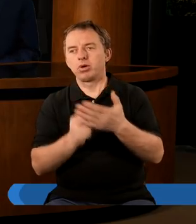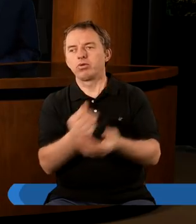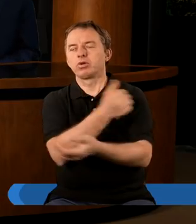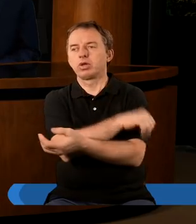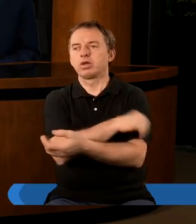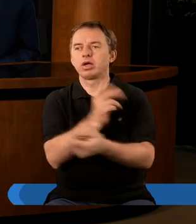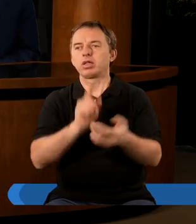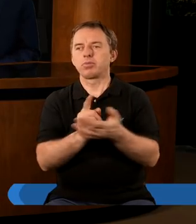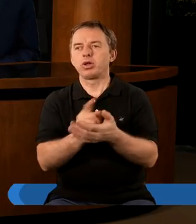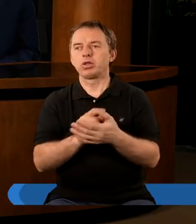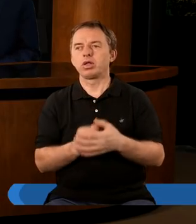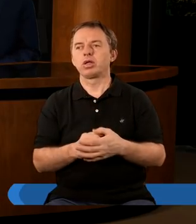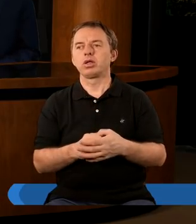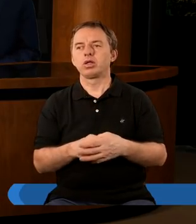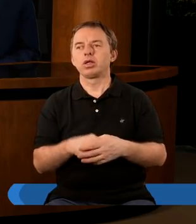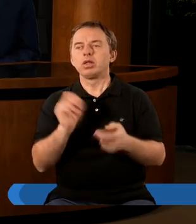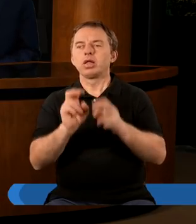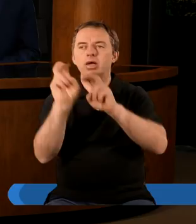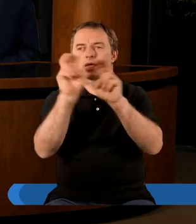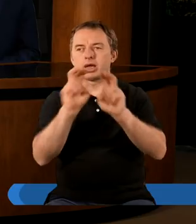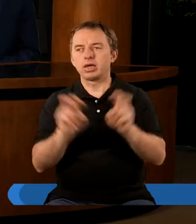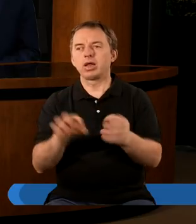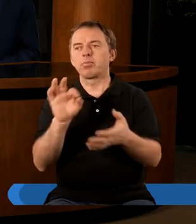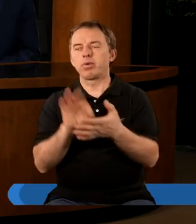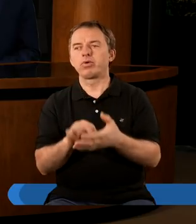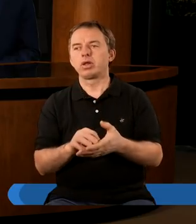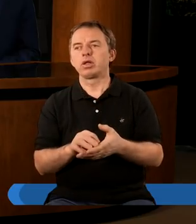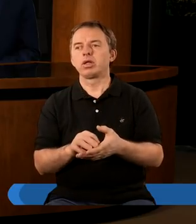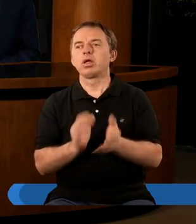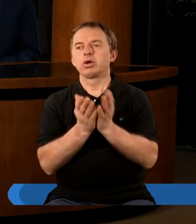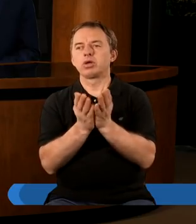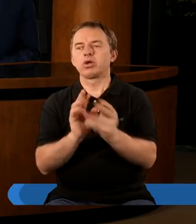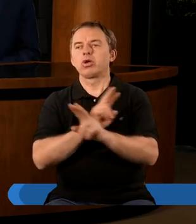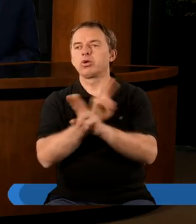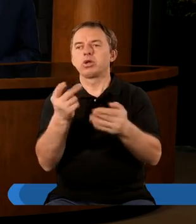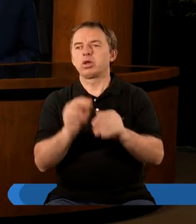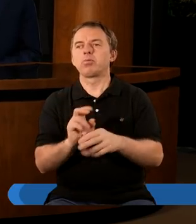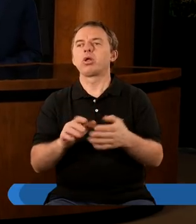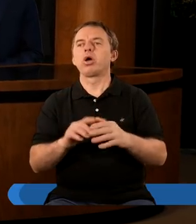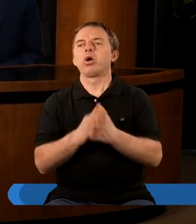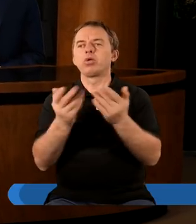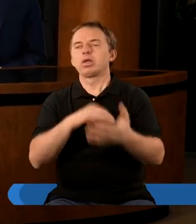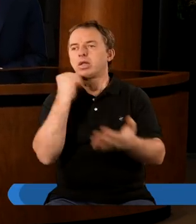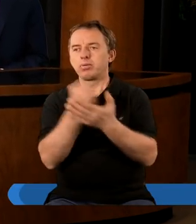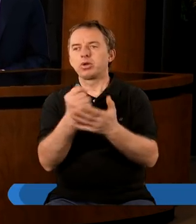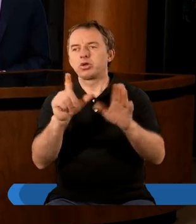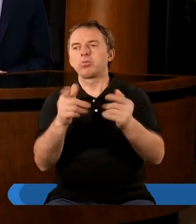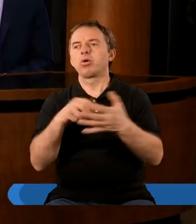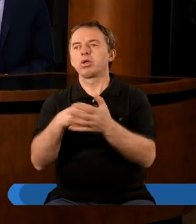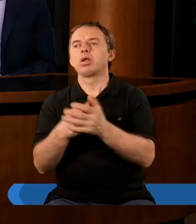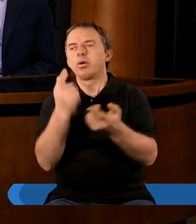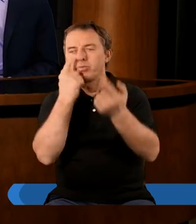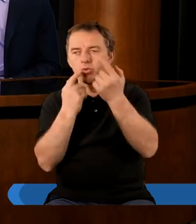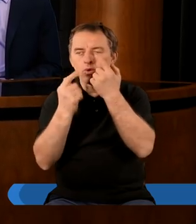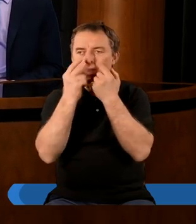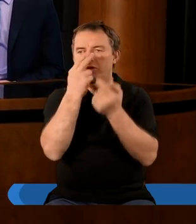ostatnie minuty, a jednak jest tam kryzys pewien. Jest tam księga, której nikt nie może otworzyć. Zapieczętowana siedmioma pieczęciami. Jan